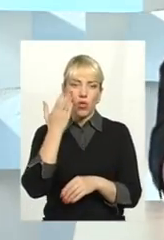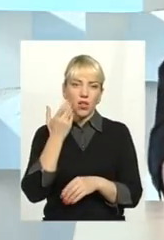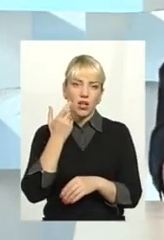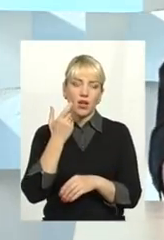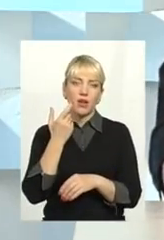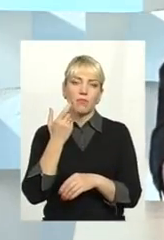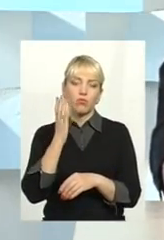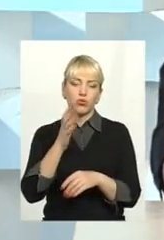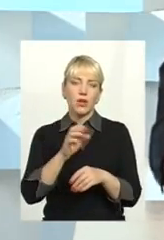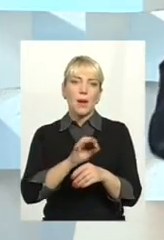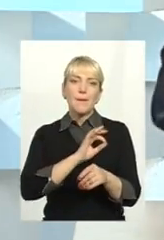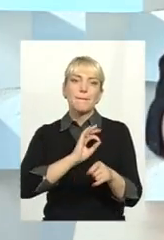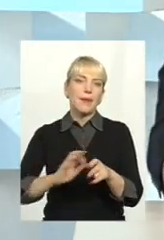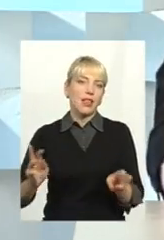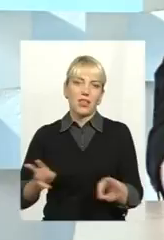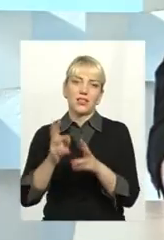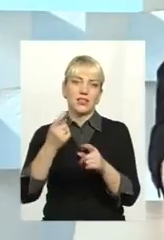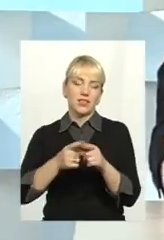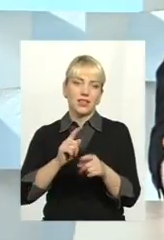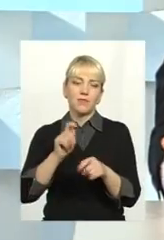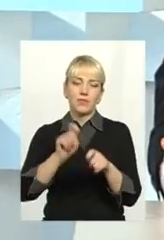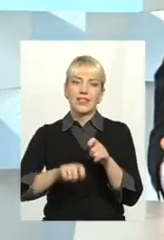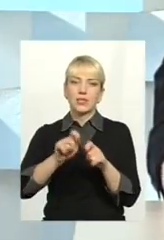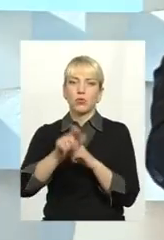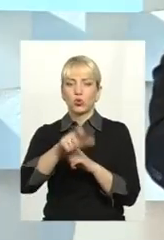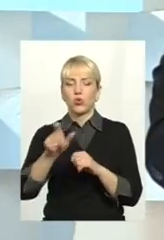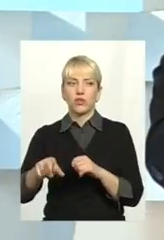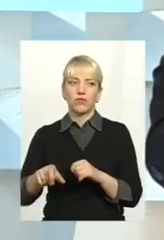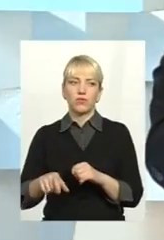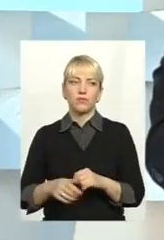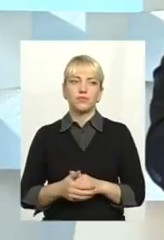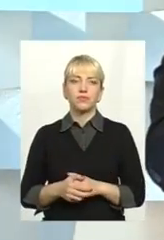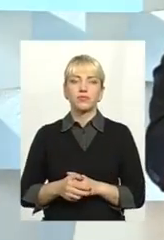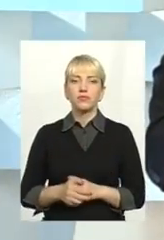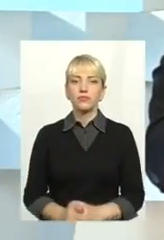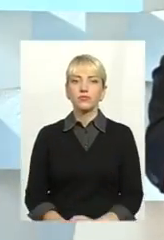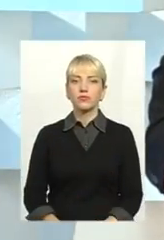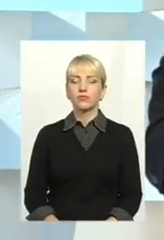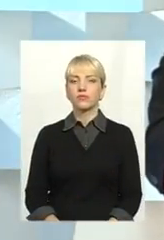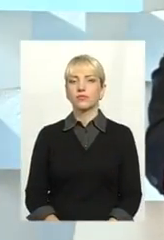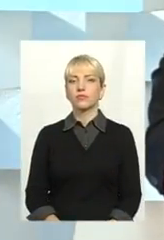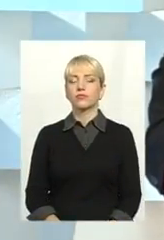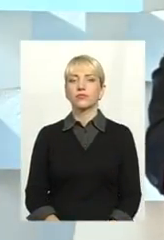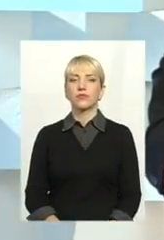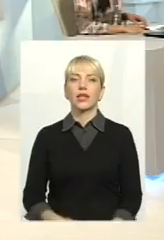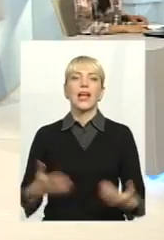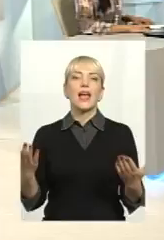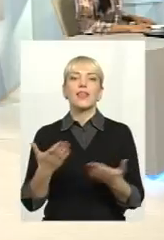будуть палити там по цих інспекторах, які будуть приходити відрізати вас від газу. Які кроки?